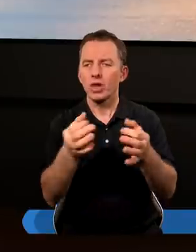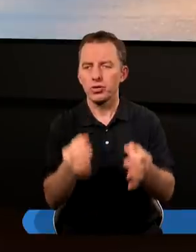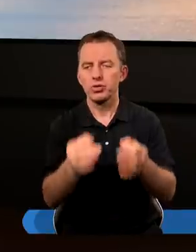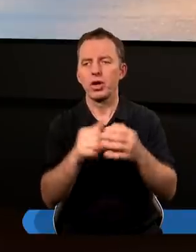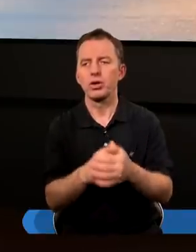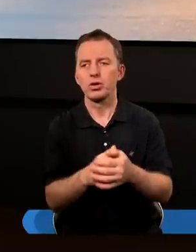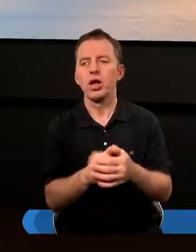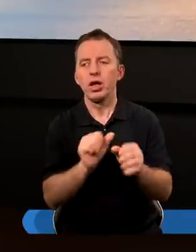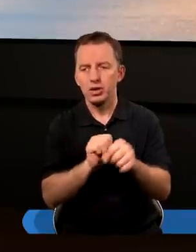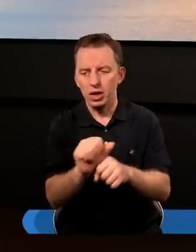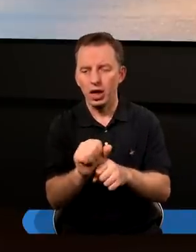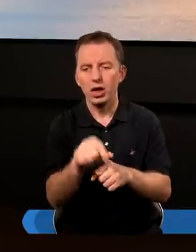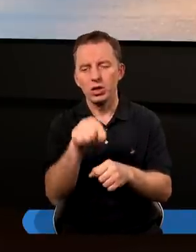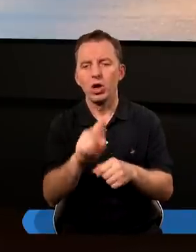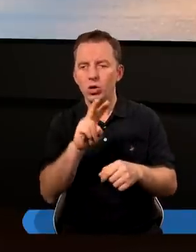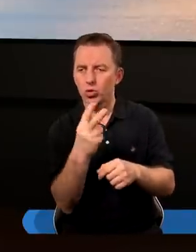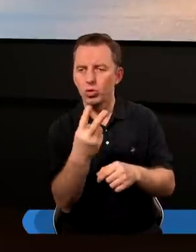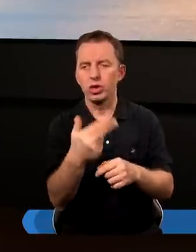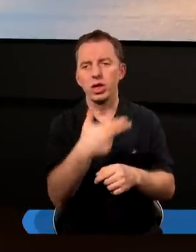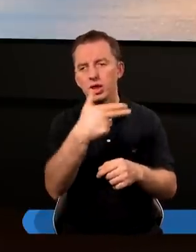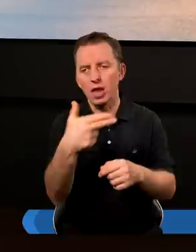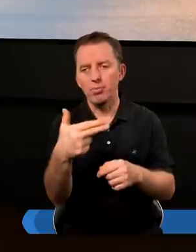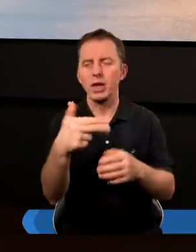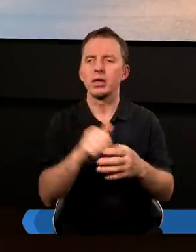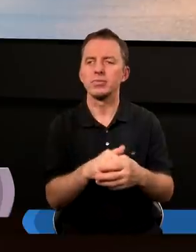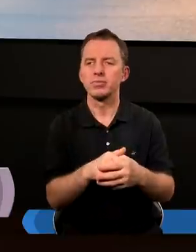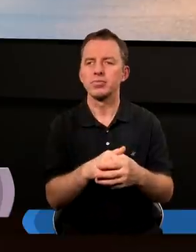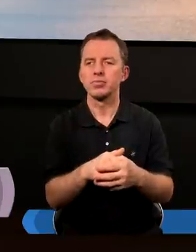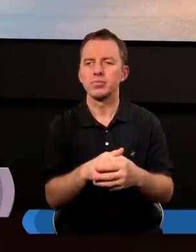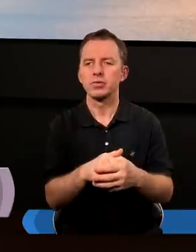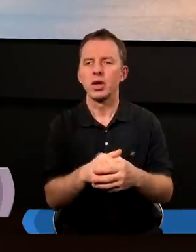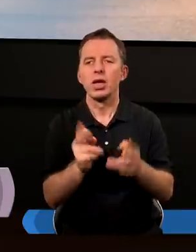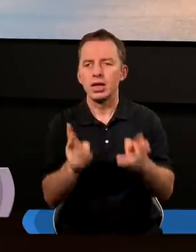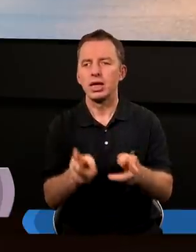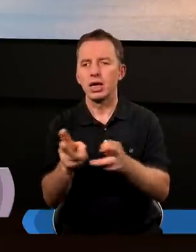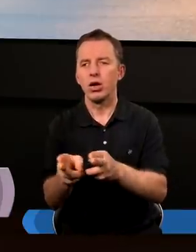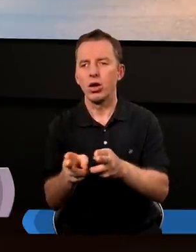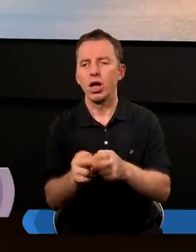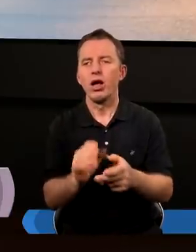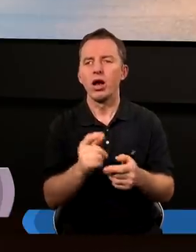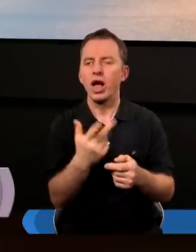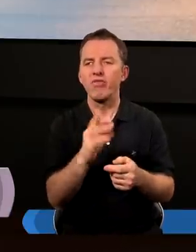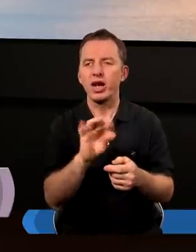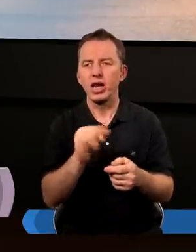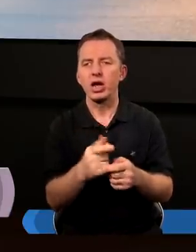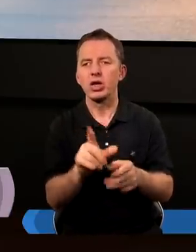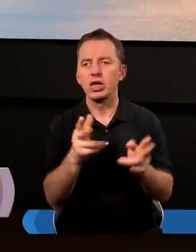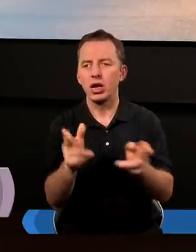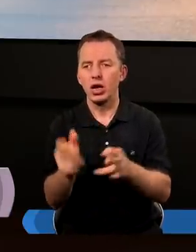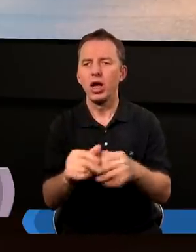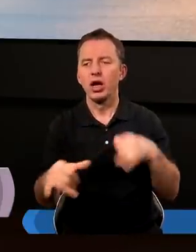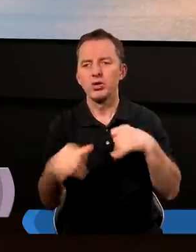Dzisiaj jest to drugi temat z cyklu, kwartalnego cyklu